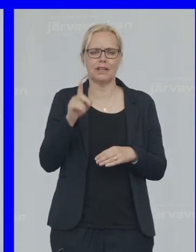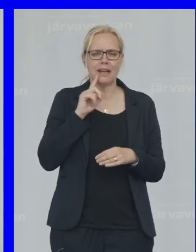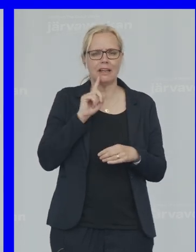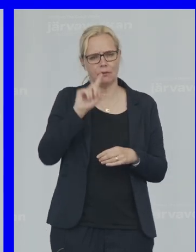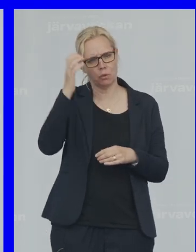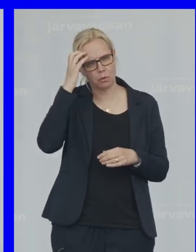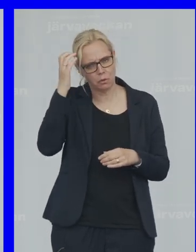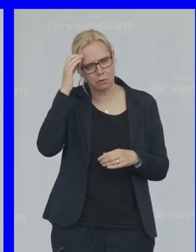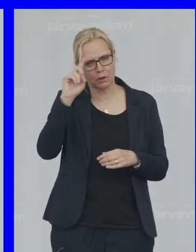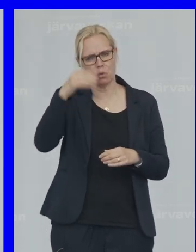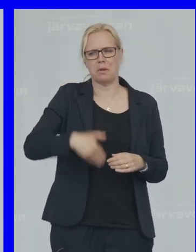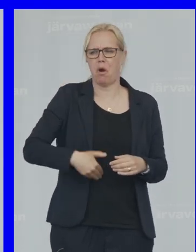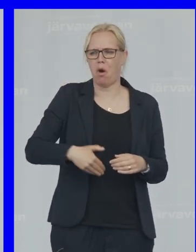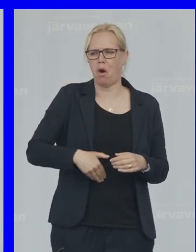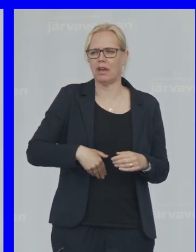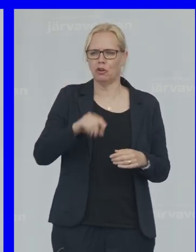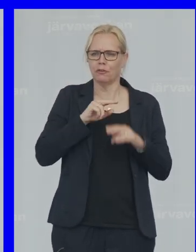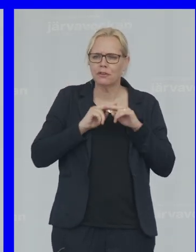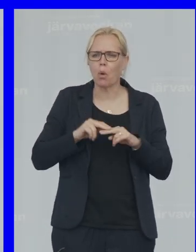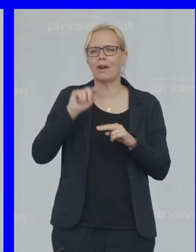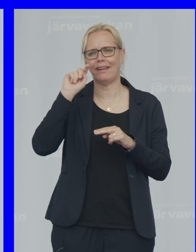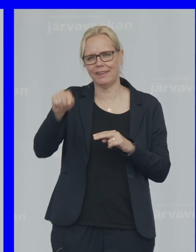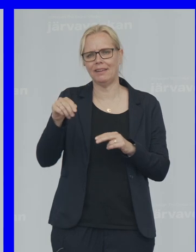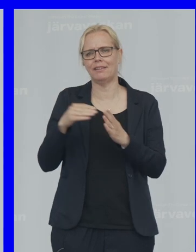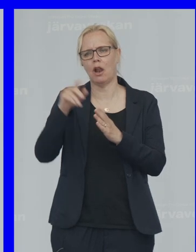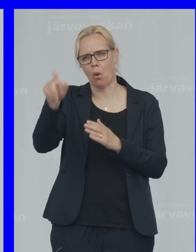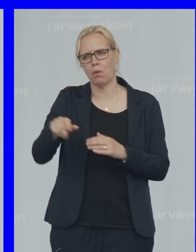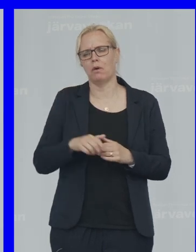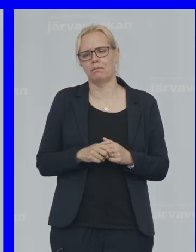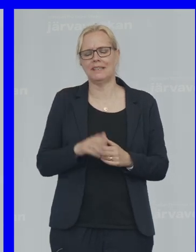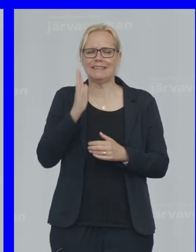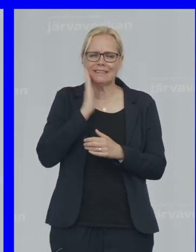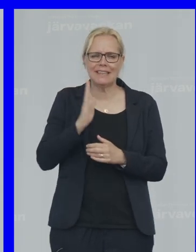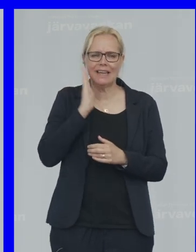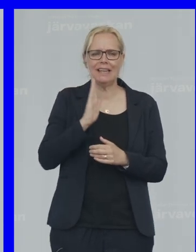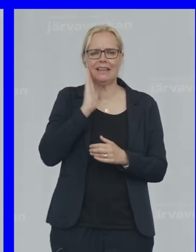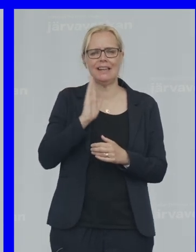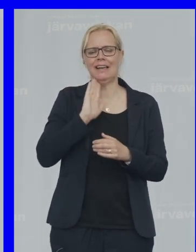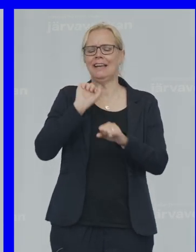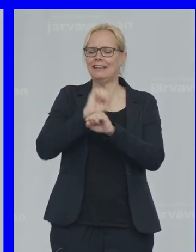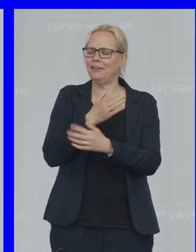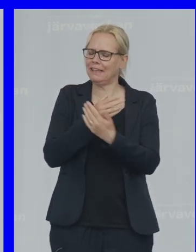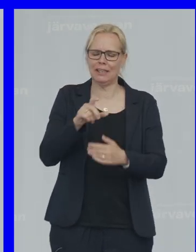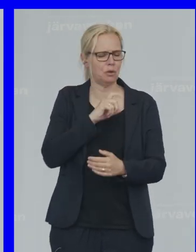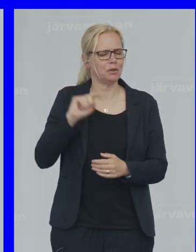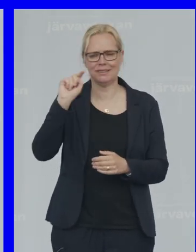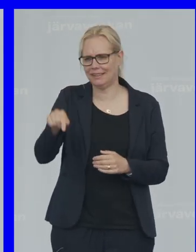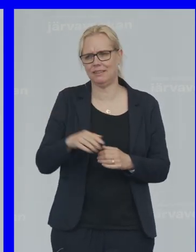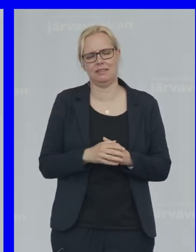I huvudet Och i magen När vi ska åka Till honom Snälla Tvinga oss Inte dit